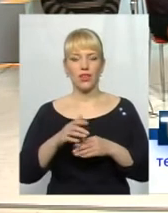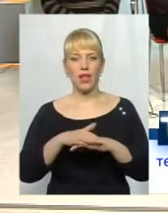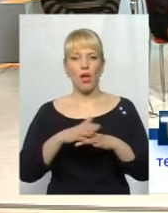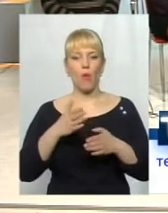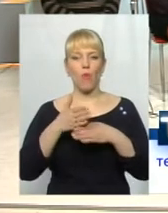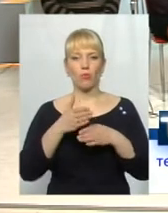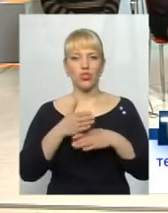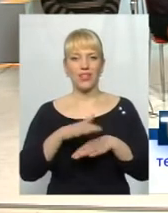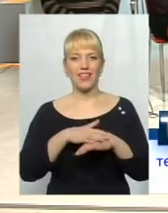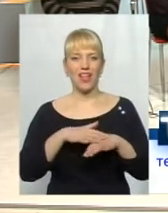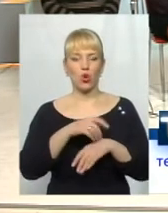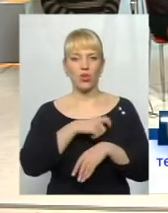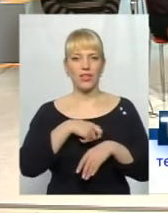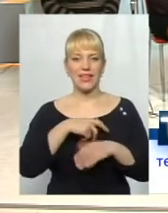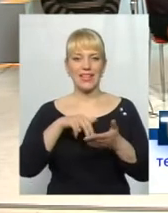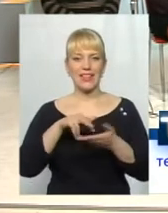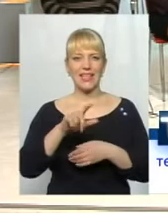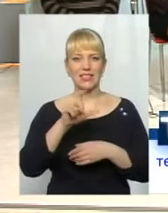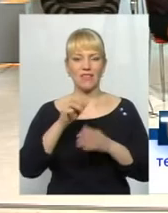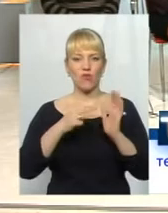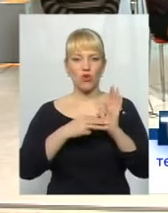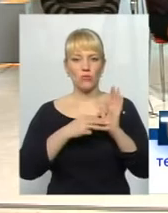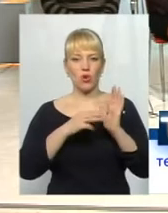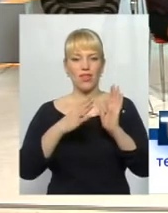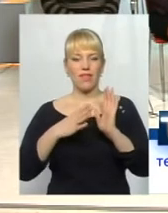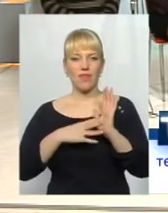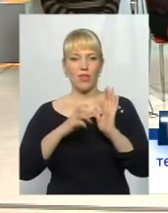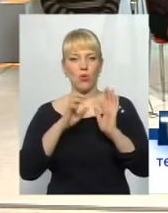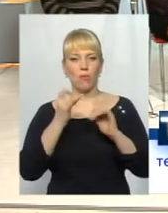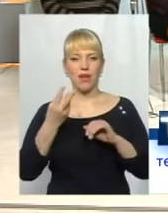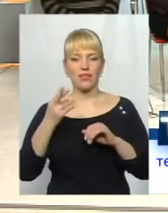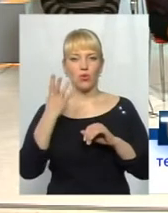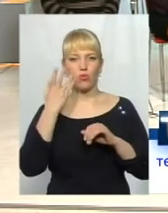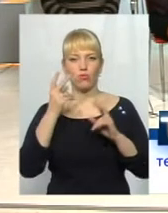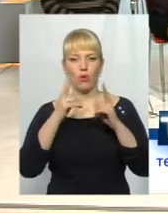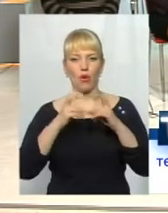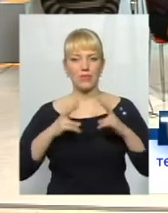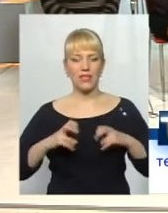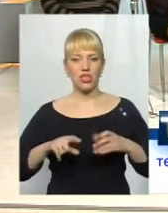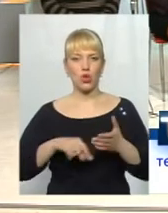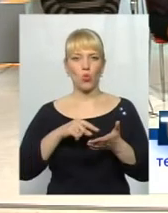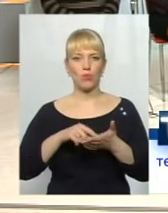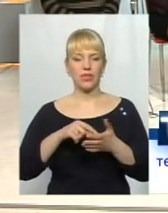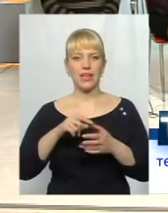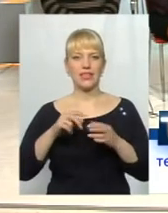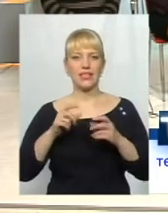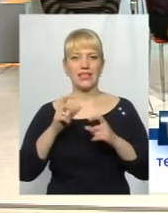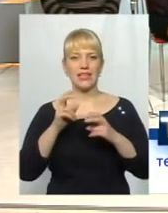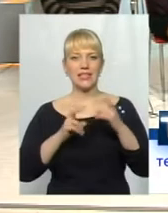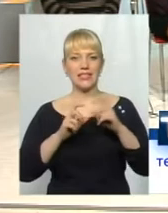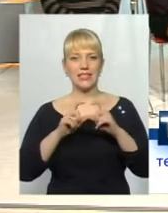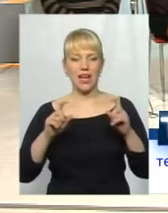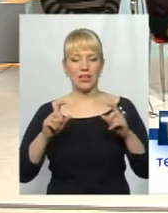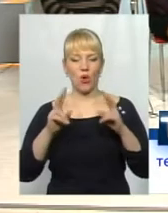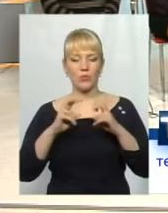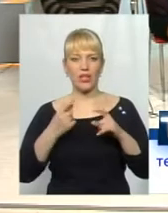де 8-9 вересня, коли було обстеження коментарних закладів, обстежує їх, а 8-19